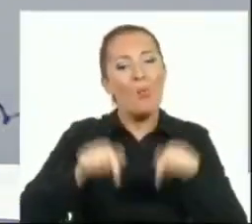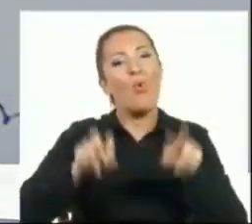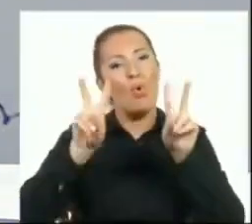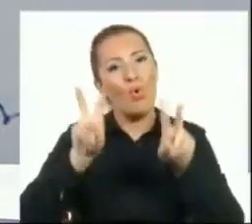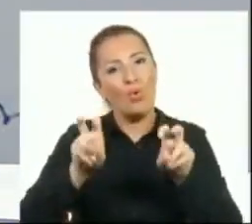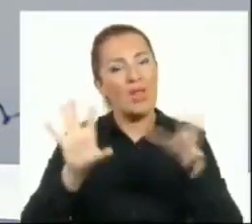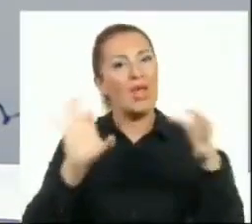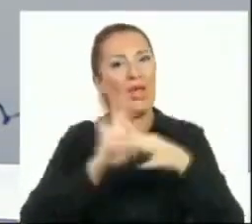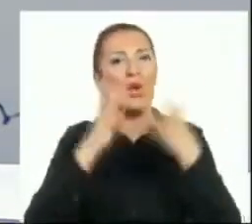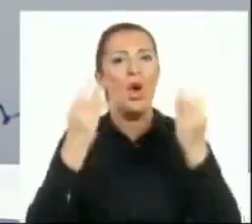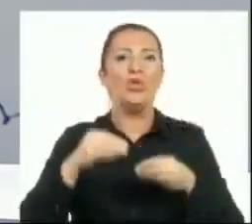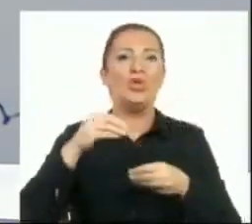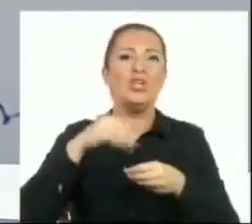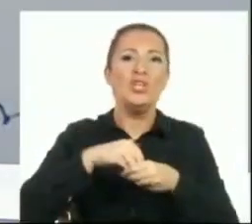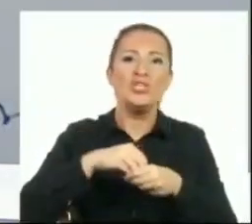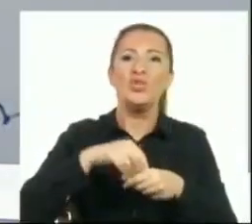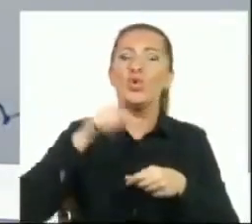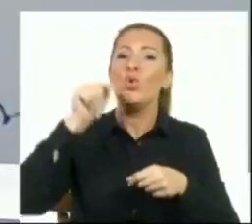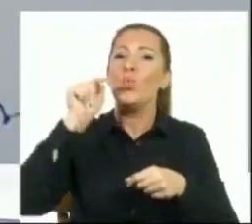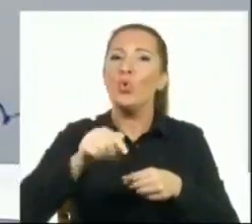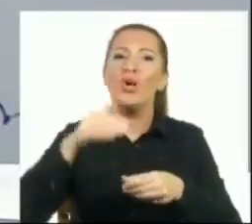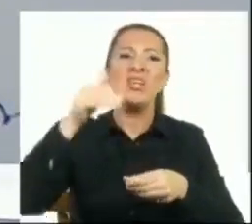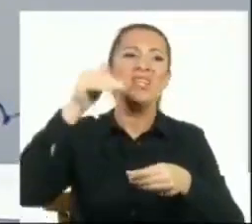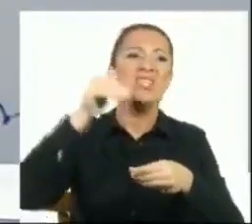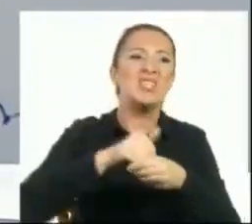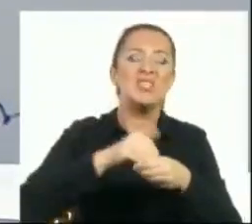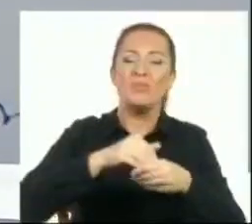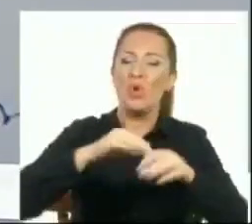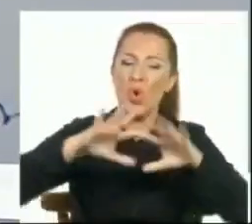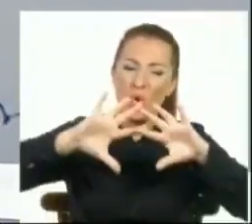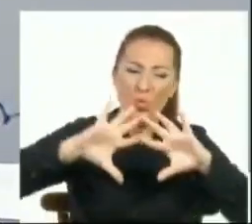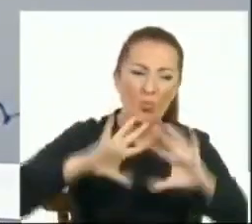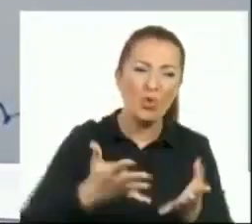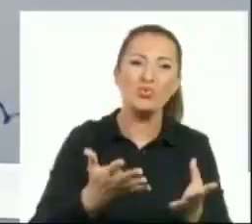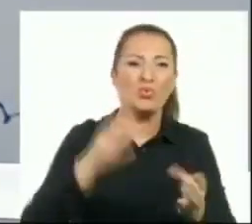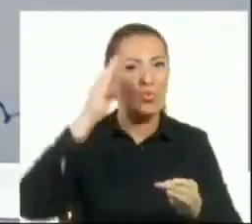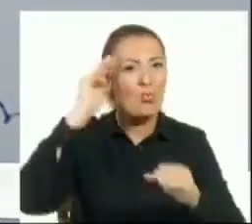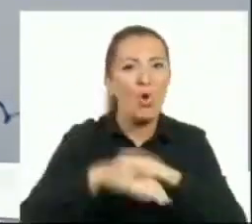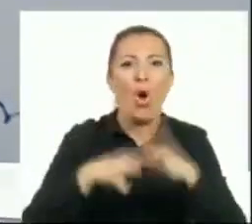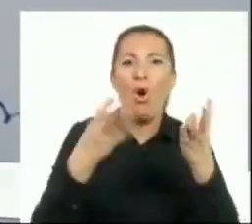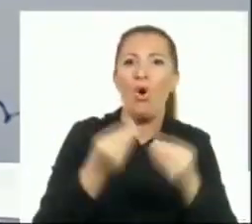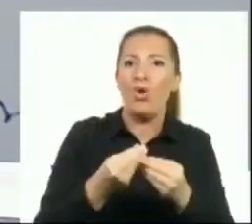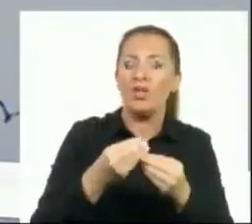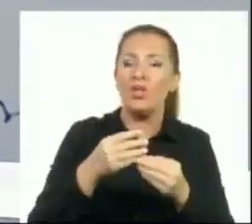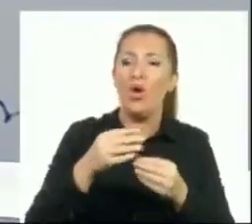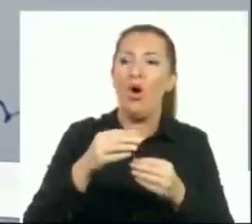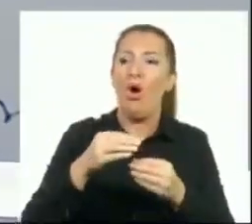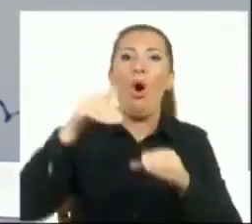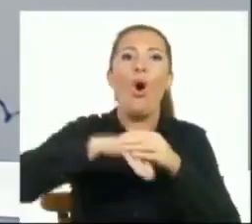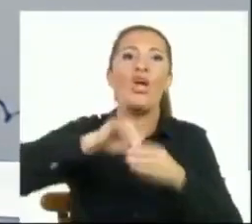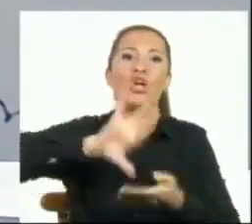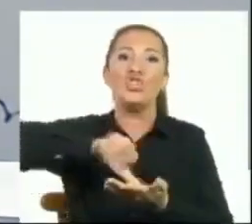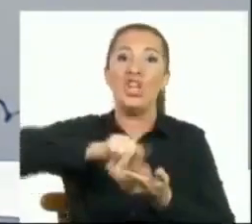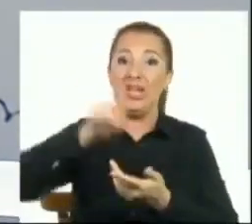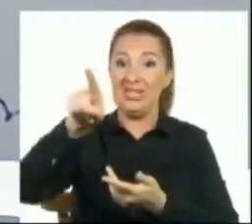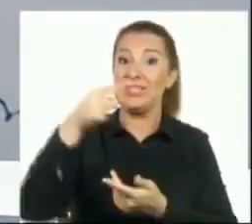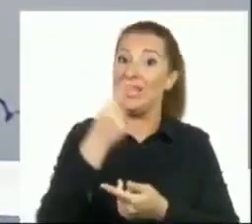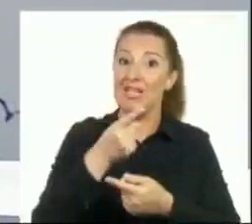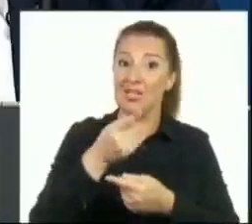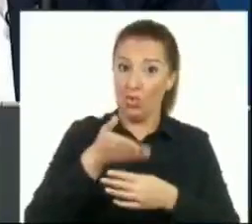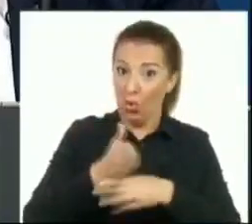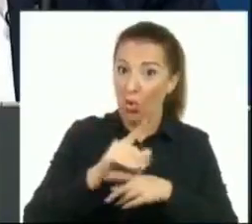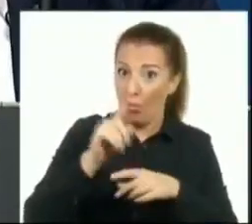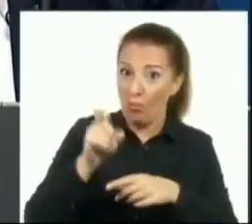bu seçim murdar oldu gibi tanımlamalarınız oldu. Oylar çalındı dediniz. Bu iddialarınızda ısrarlı mısınız halen?